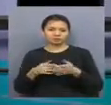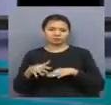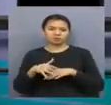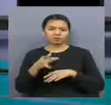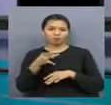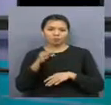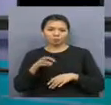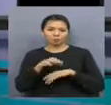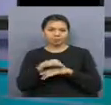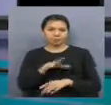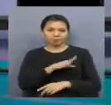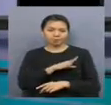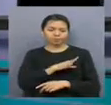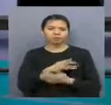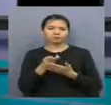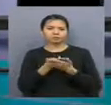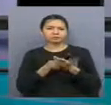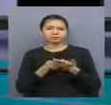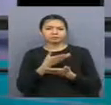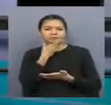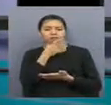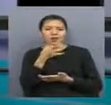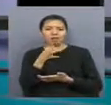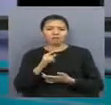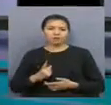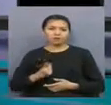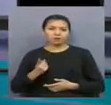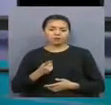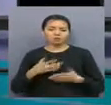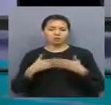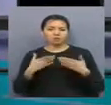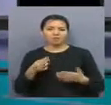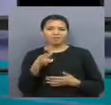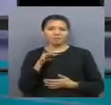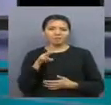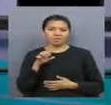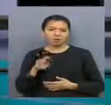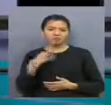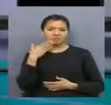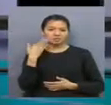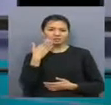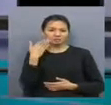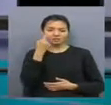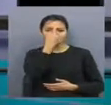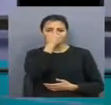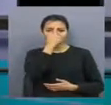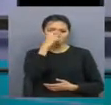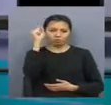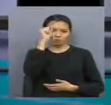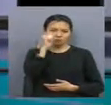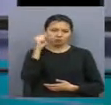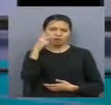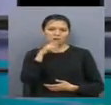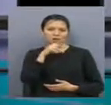Форумға Қазақстанның кескіндеме және графика шеберлер мен ғатар. Вьетнам, Татарстан, Индия, Өзбекстан,